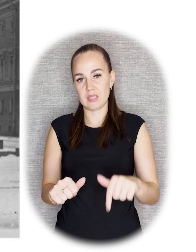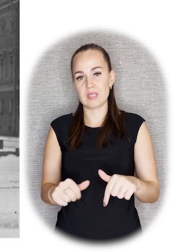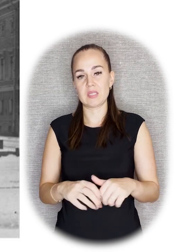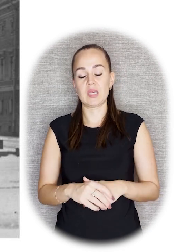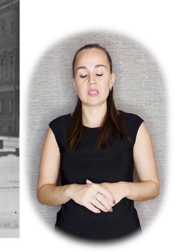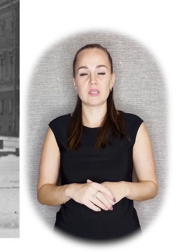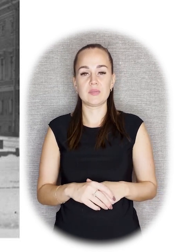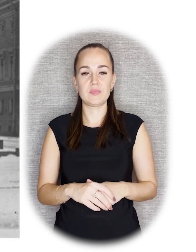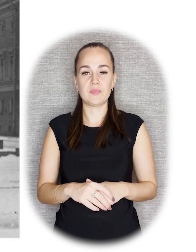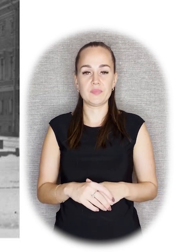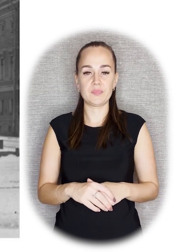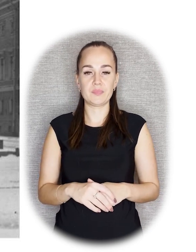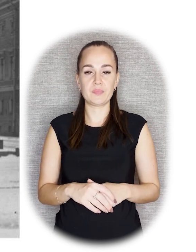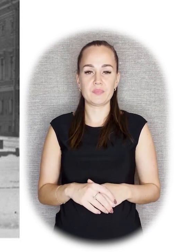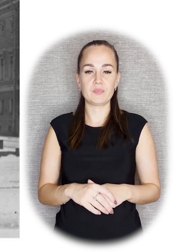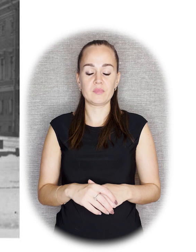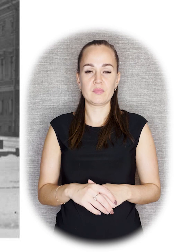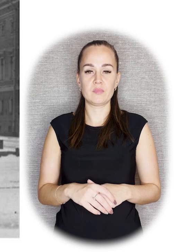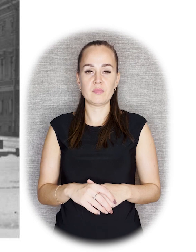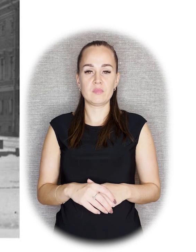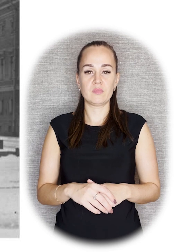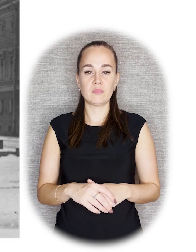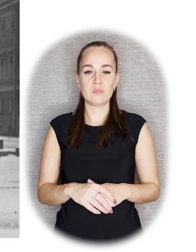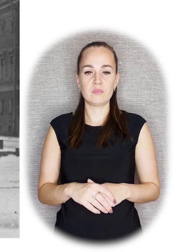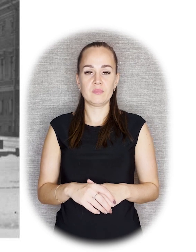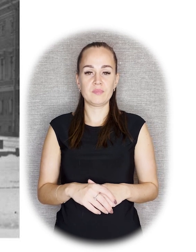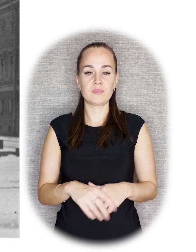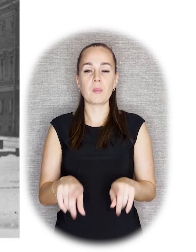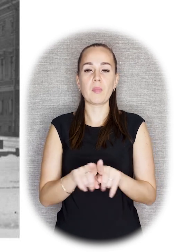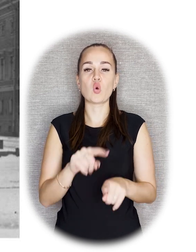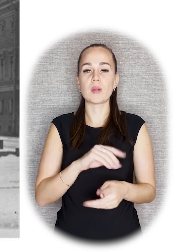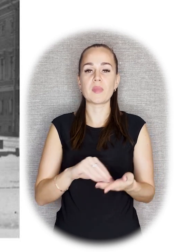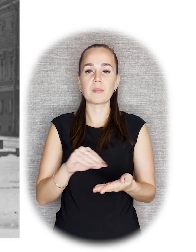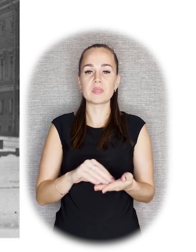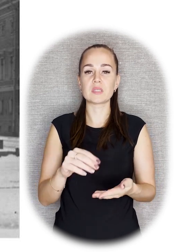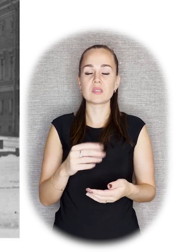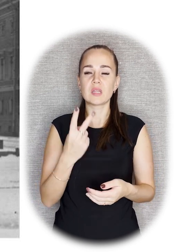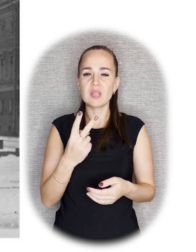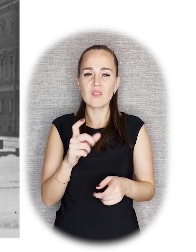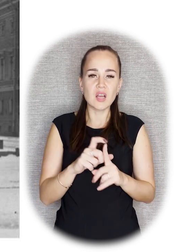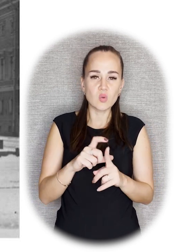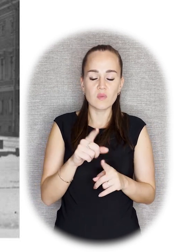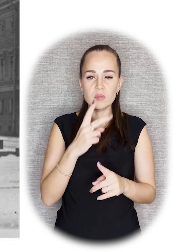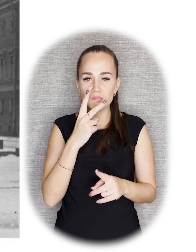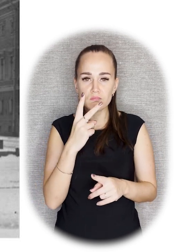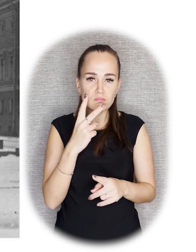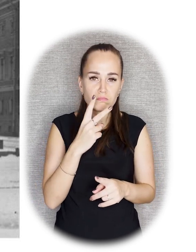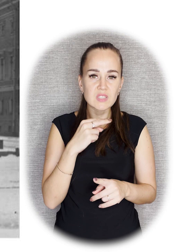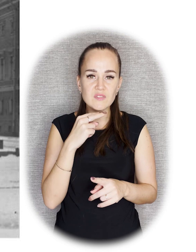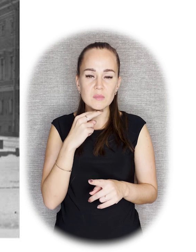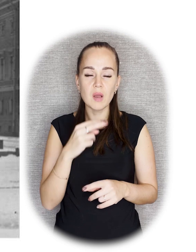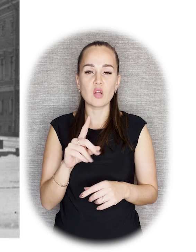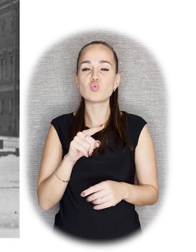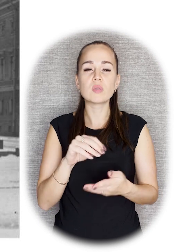Кстати, на постаменте, не знаю, хорошо ли видно, там выглядит, как будто написано два слова. Я долго вглядывалась и думала, почему же он Володарский?